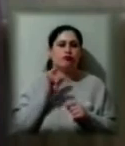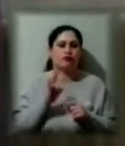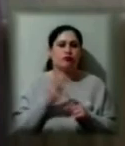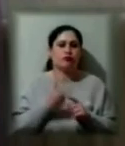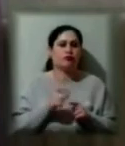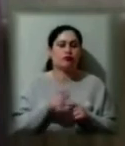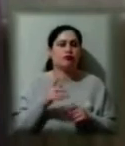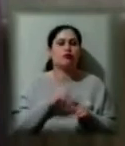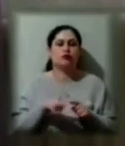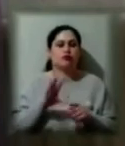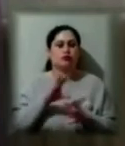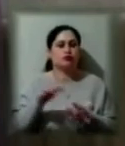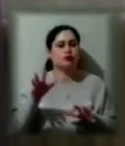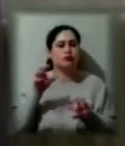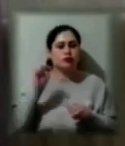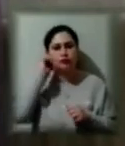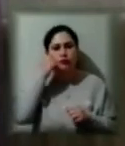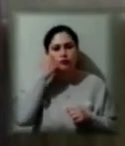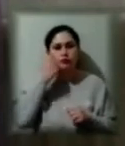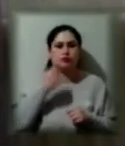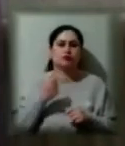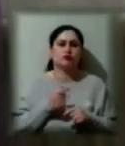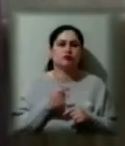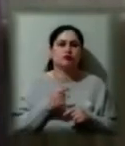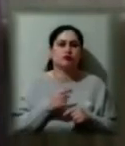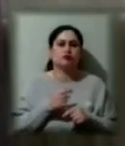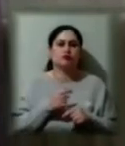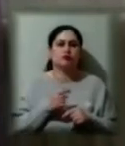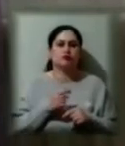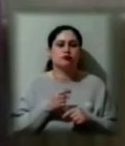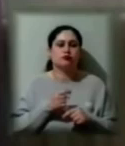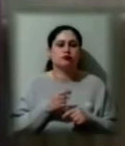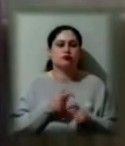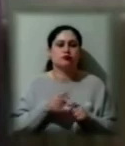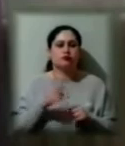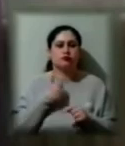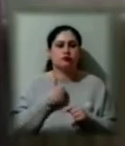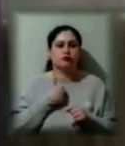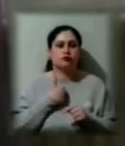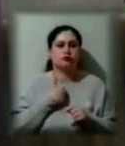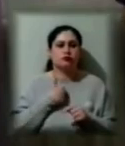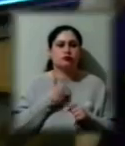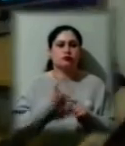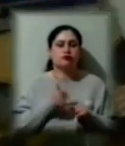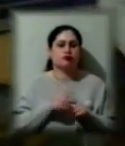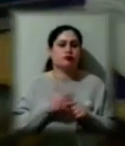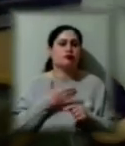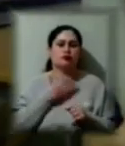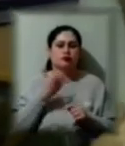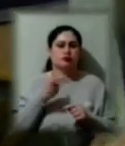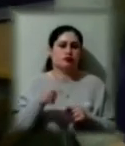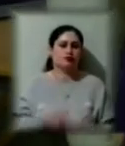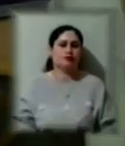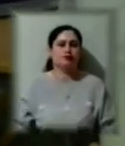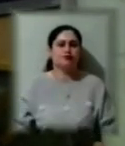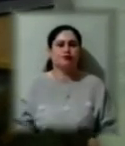запам'ятовує і я дуже пишаюся їм. Після навчання